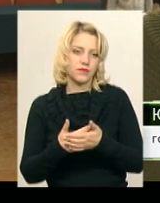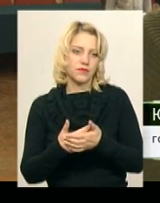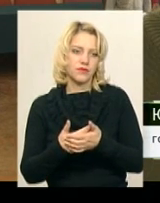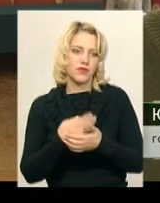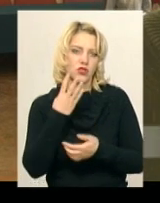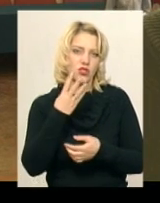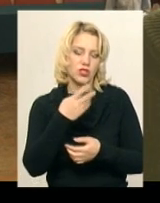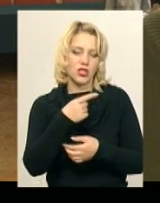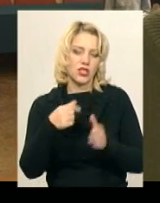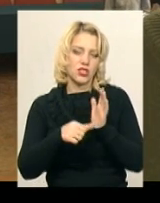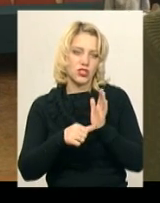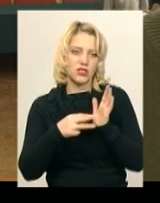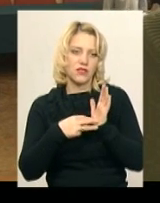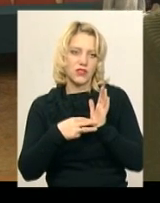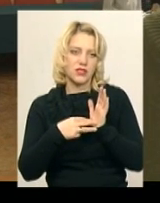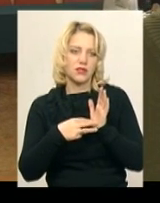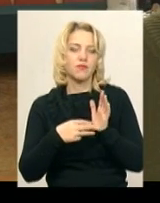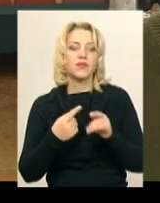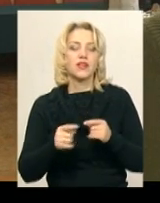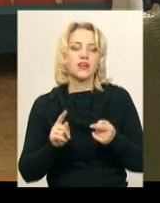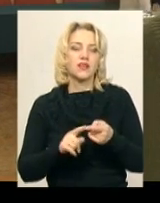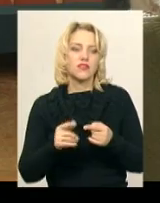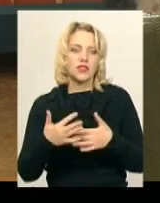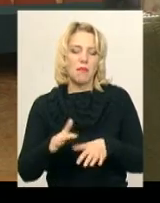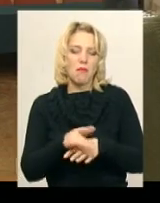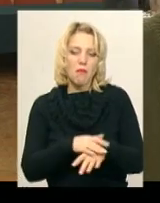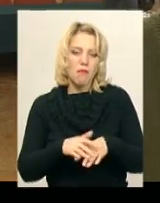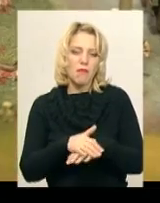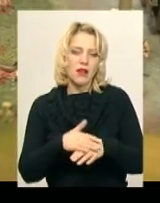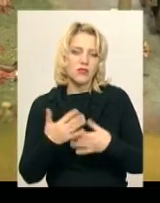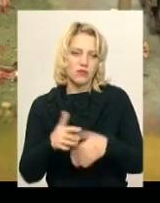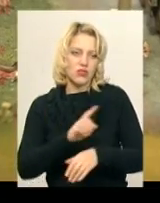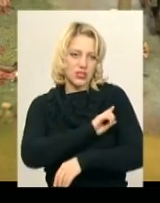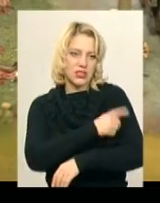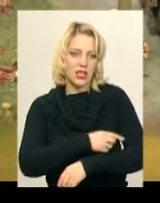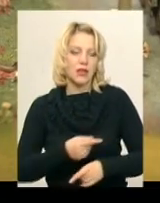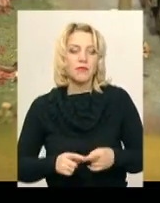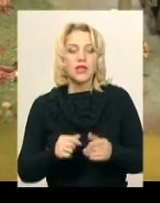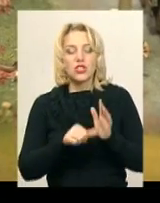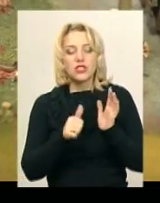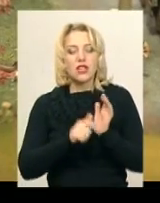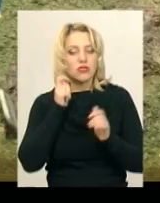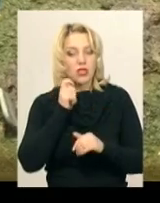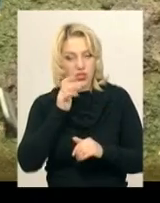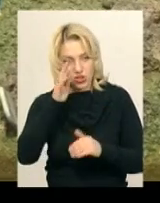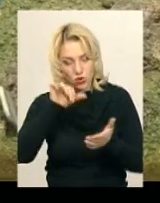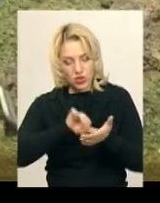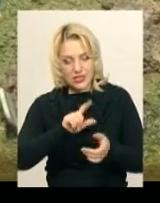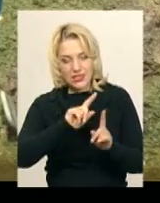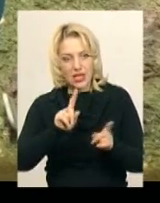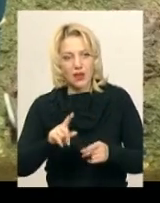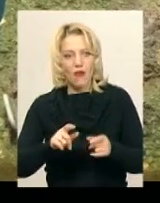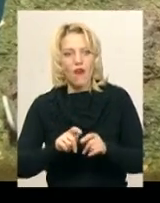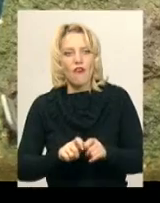4-6-8 змагань. Вони вже масові, вже набрали силу. 16-річний учасник Закарпаття виготовив на конкурс